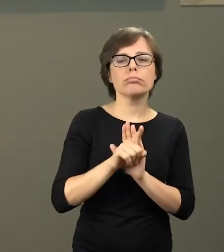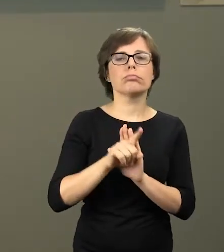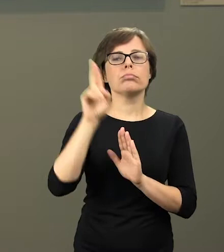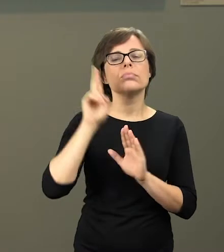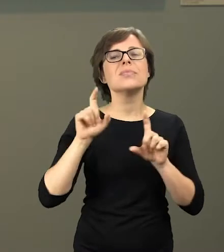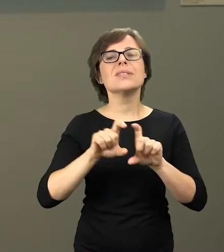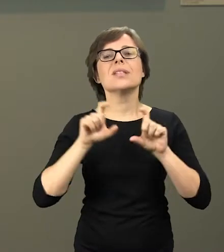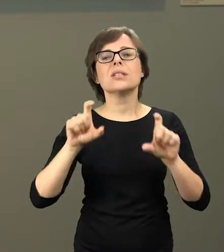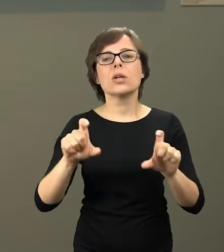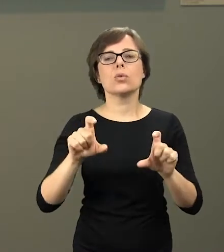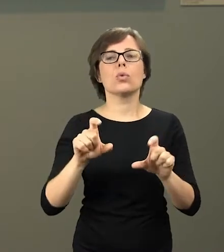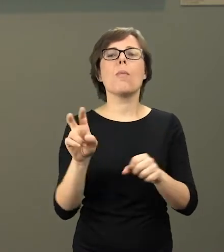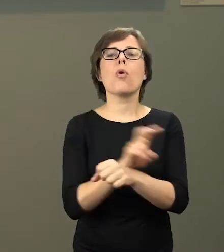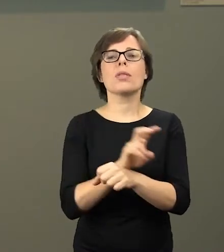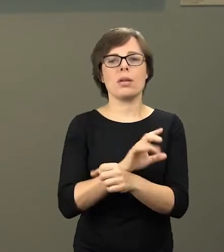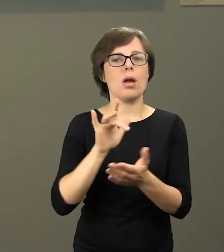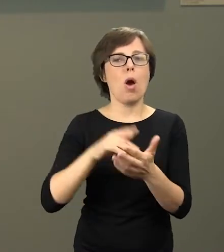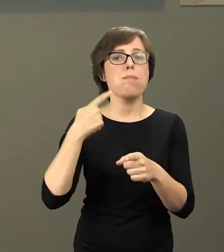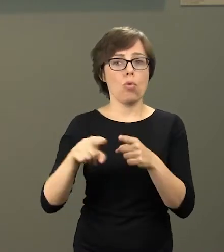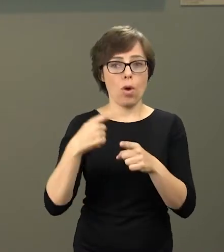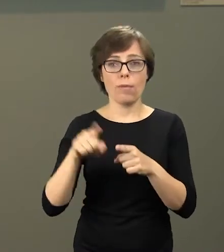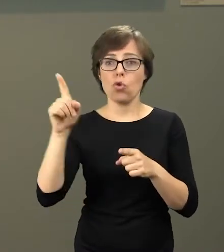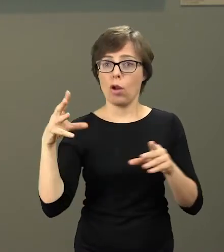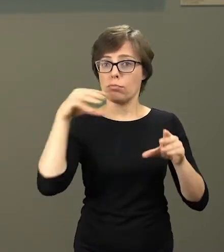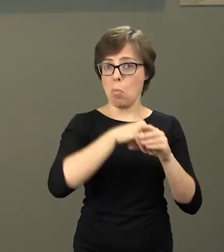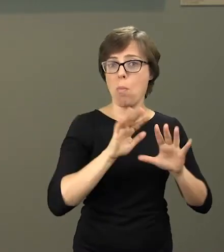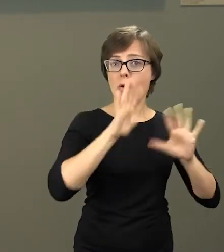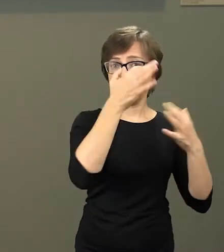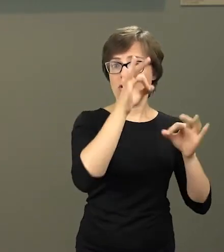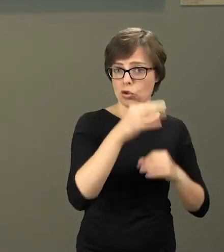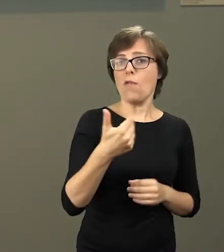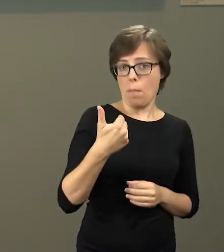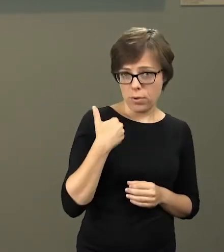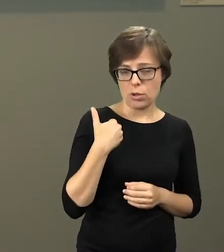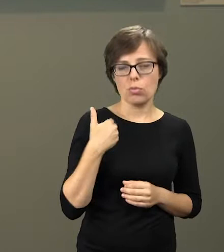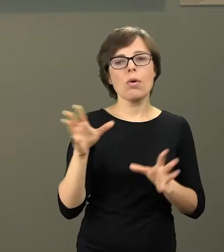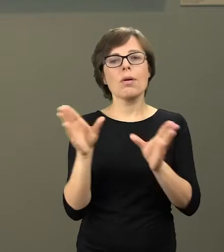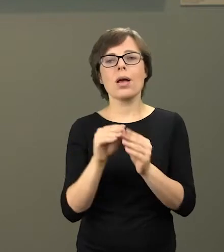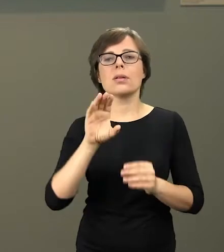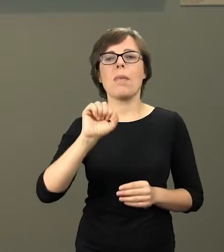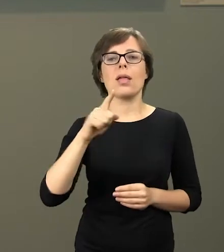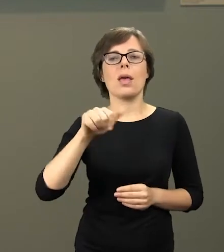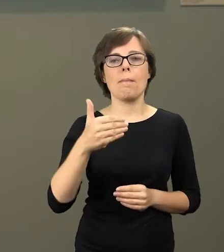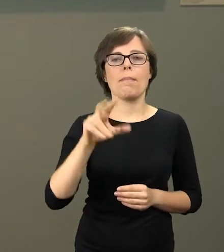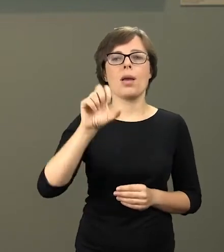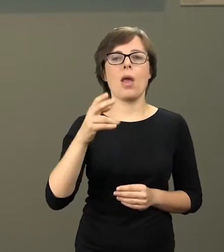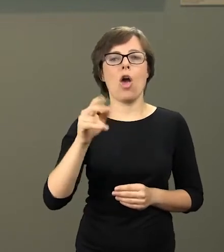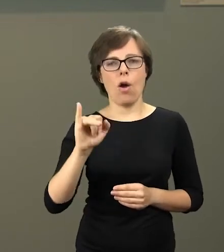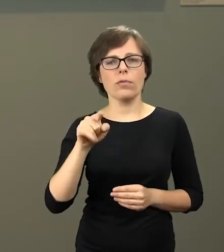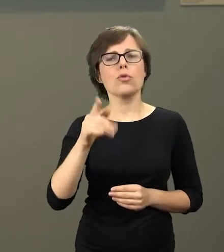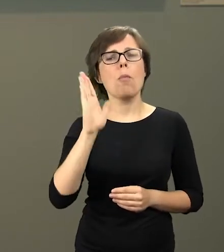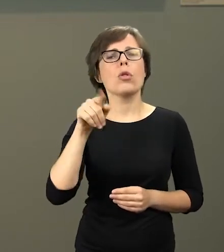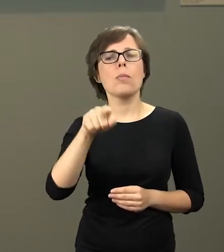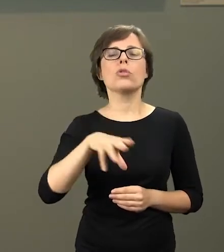Instytutu Politechnicznego w Puławach, brał udział razem z Adamem Chmielowskim, późniejszym